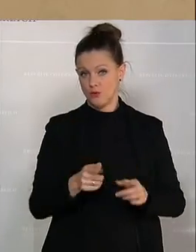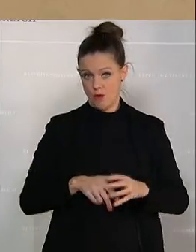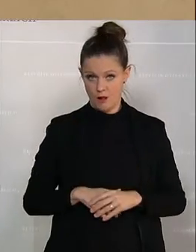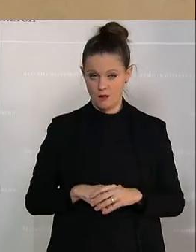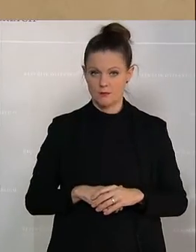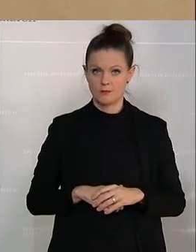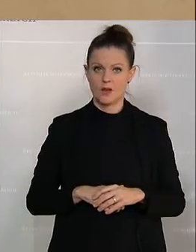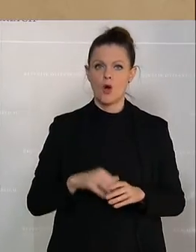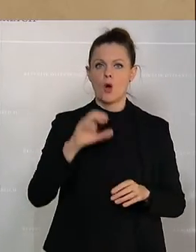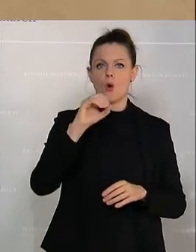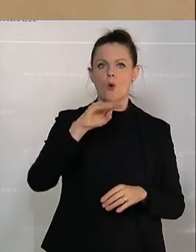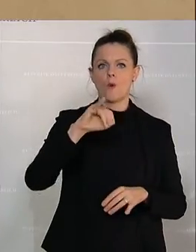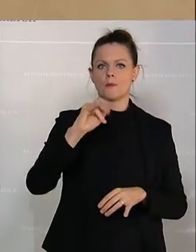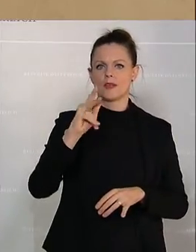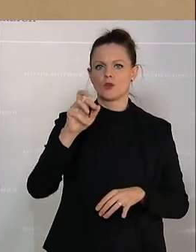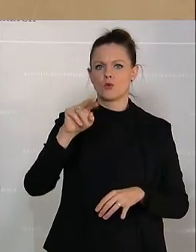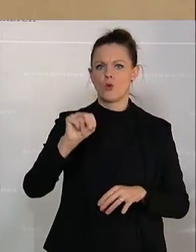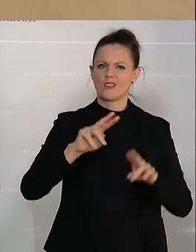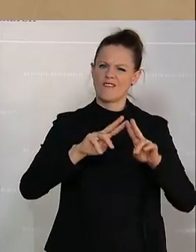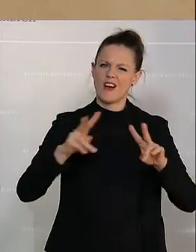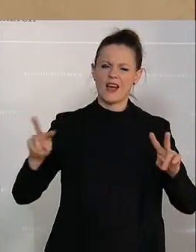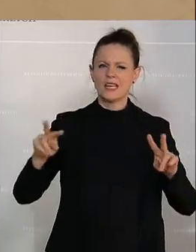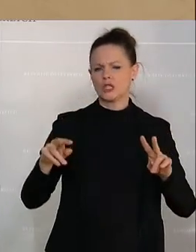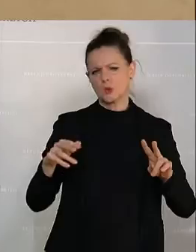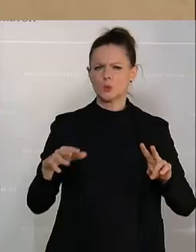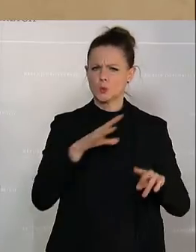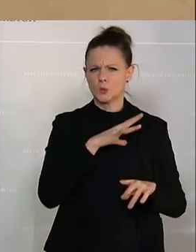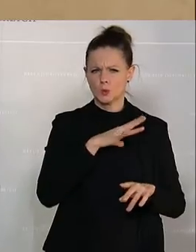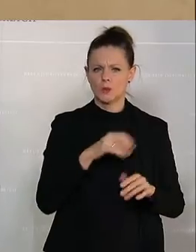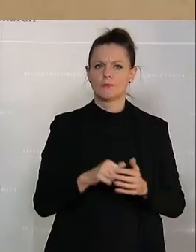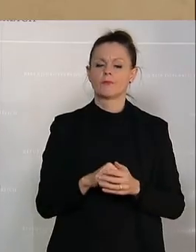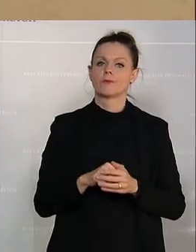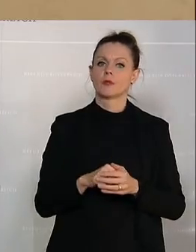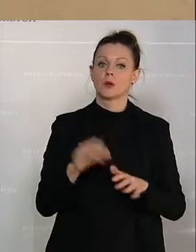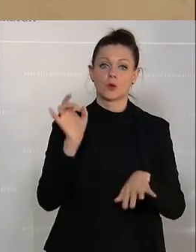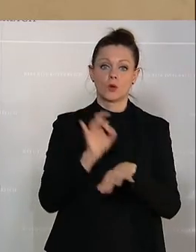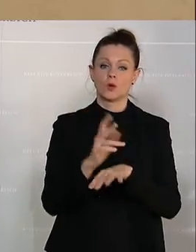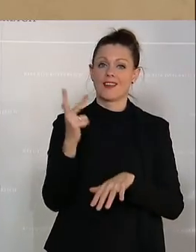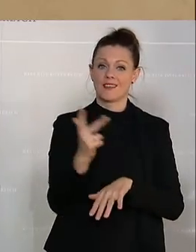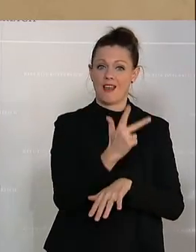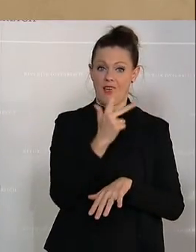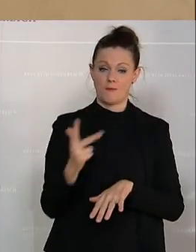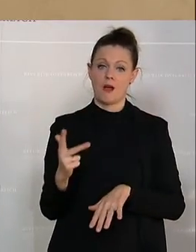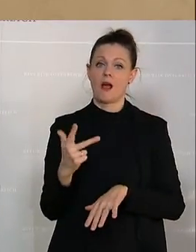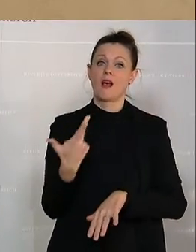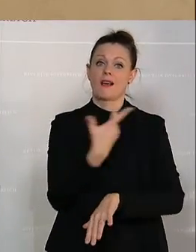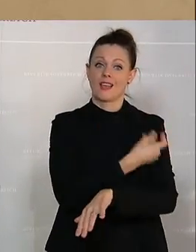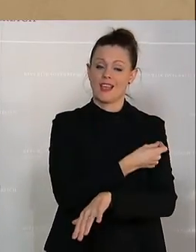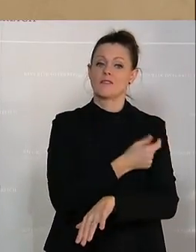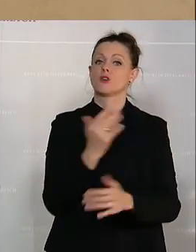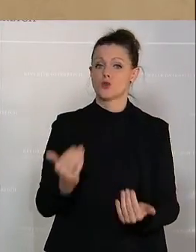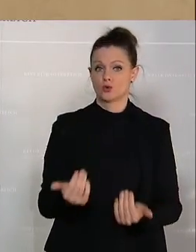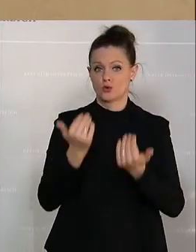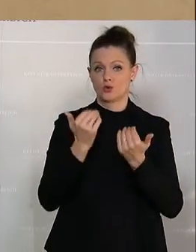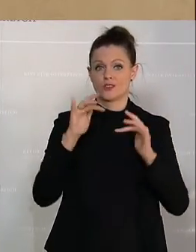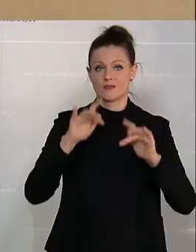Besorgniserregend Omikron-Variante, Gott sei Dank dreifach geimpft, hat auch hier noch einen deutlich spürbaren Schutz. Man wird sehen, wie